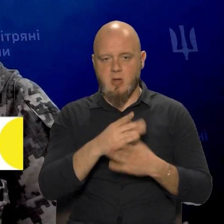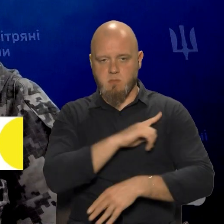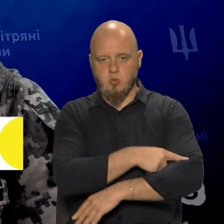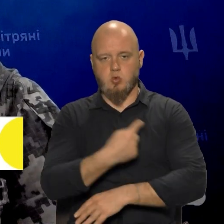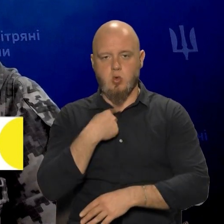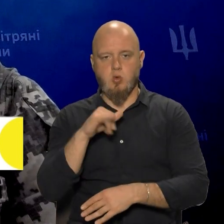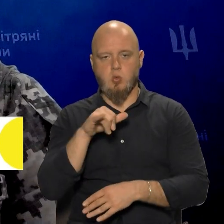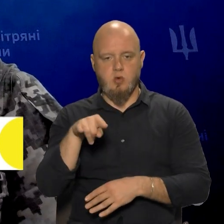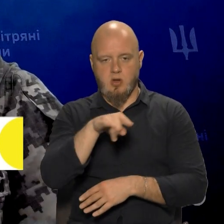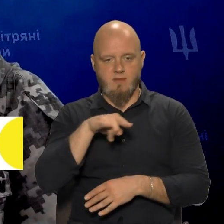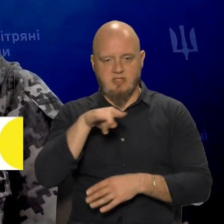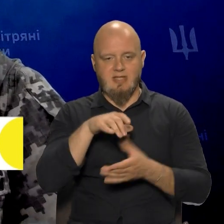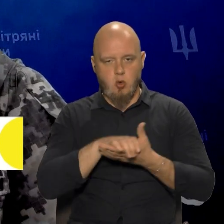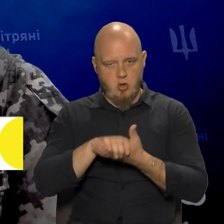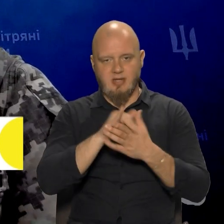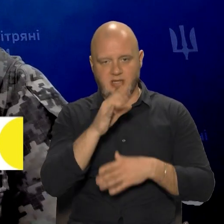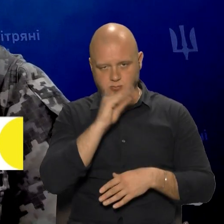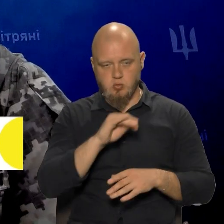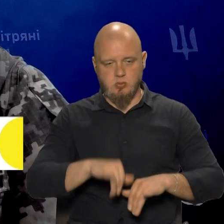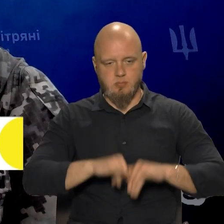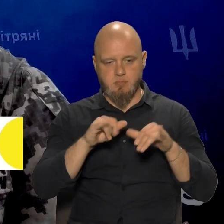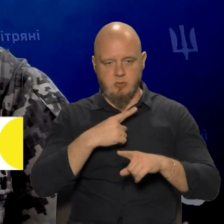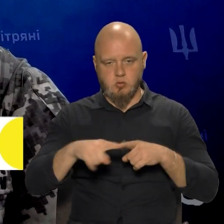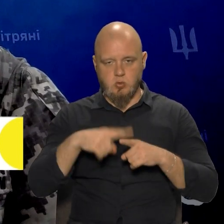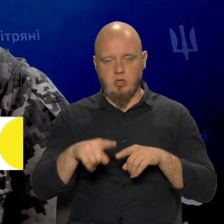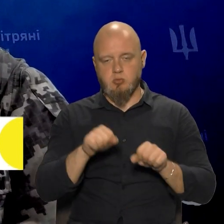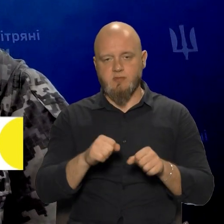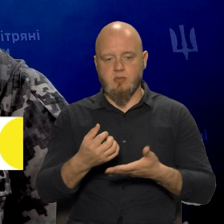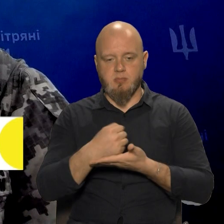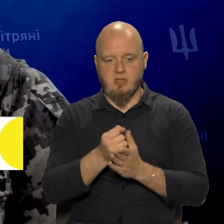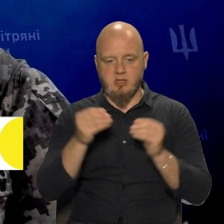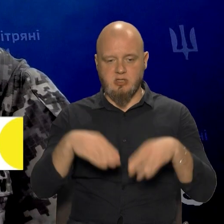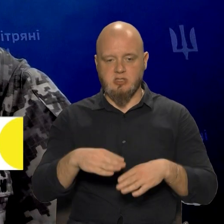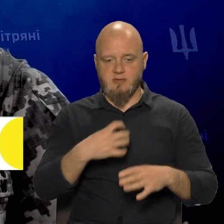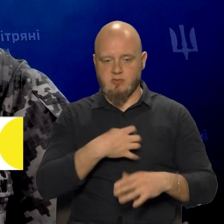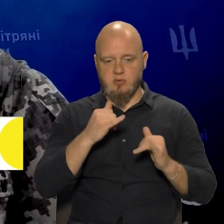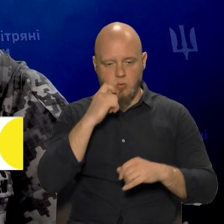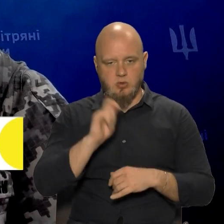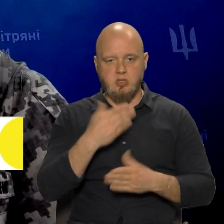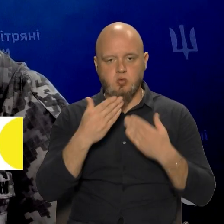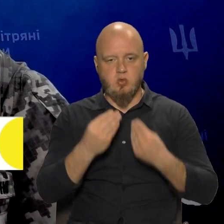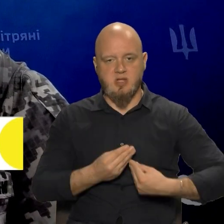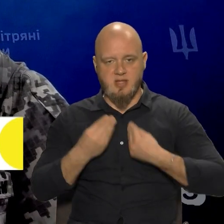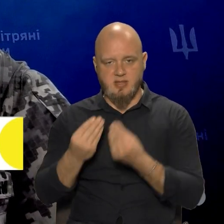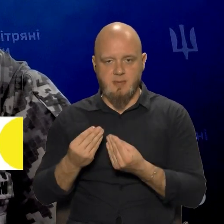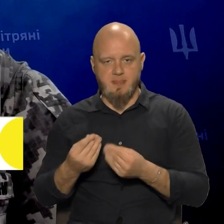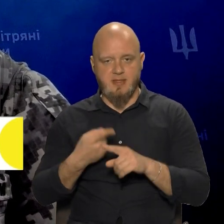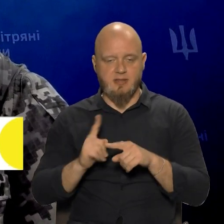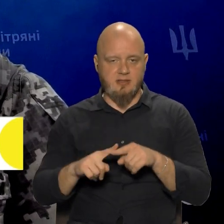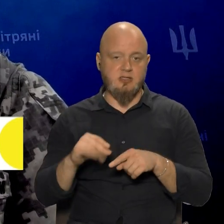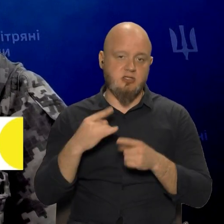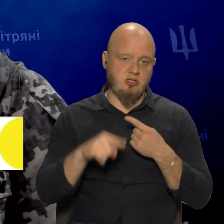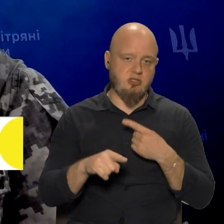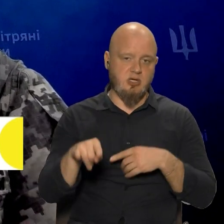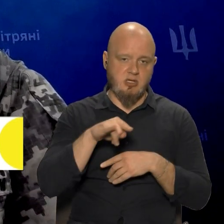голос в аційній коаліції і зможуть, власне, прискорити, можливо, прийняття рішення долоносного для України щодо надання тих чи інших